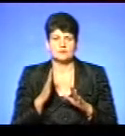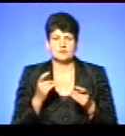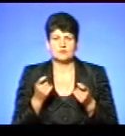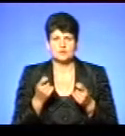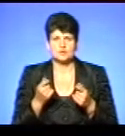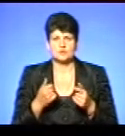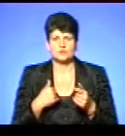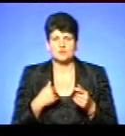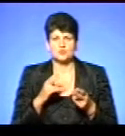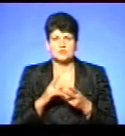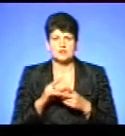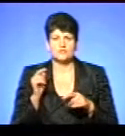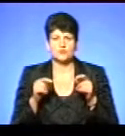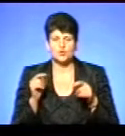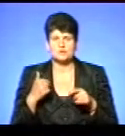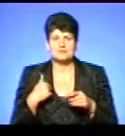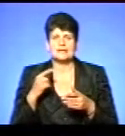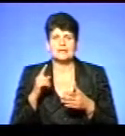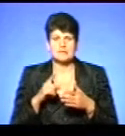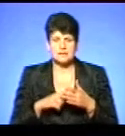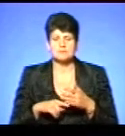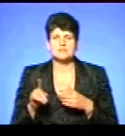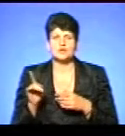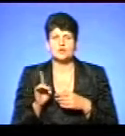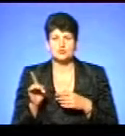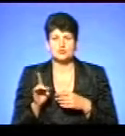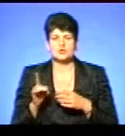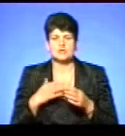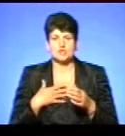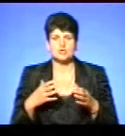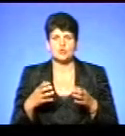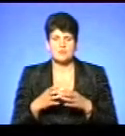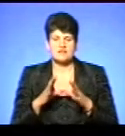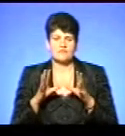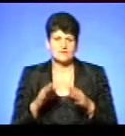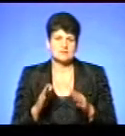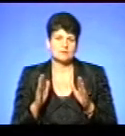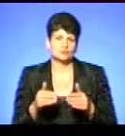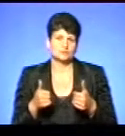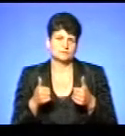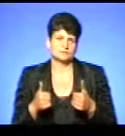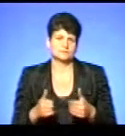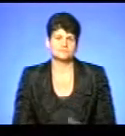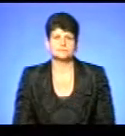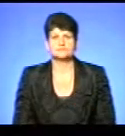назустрів дощ, але ми сподіваємося, що саме в нашій команді це буде на фарс.